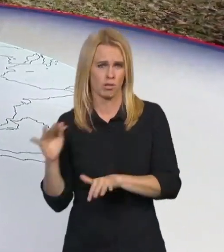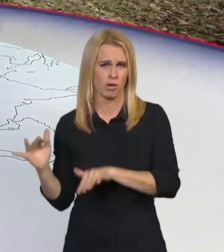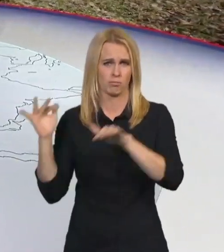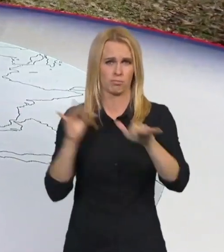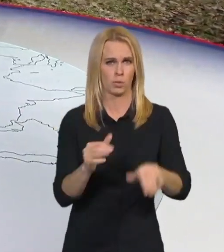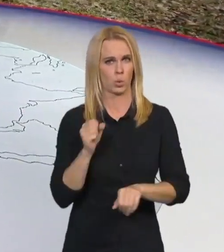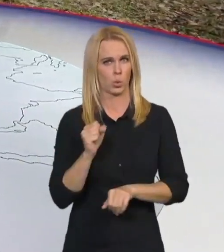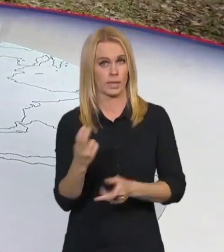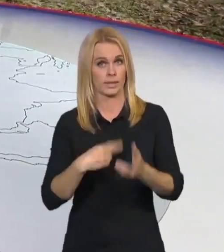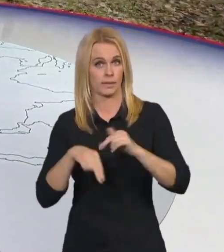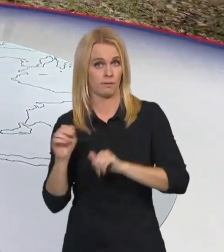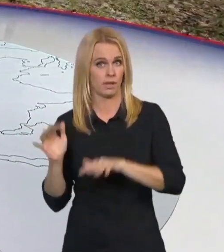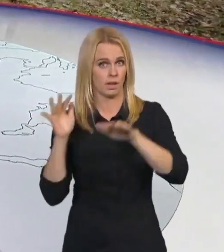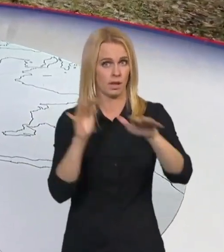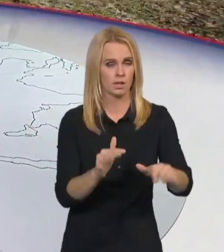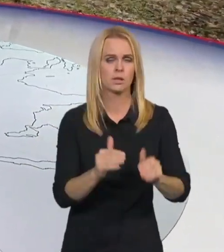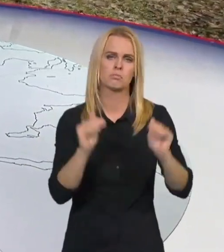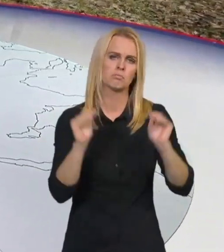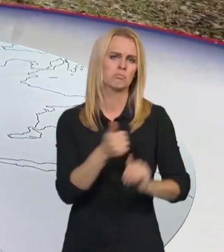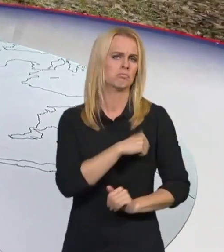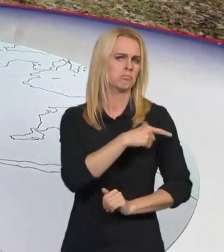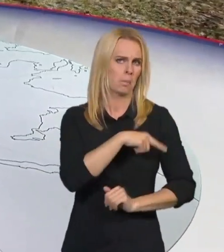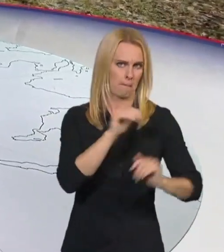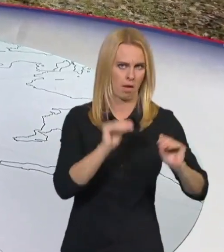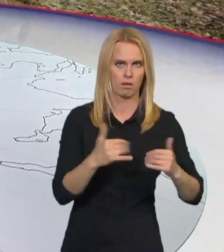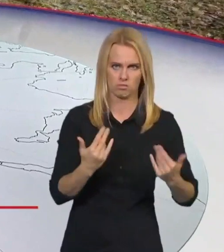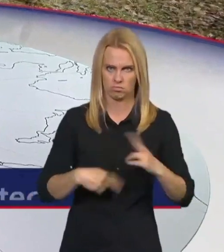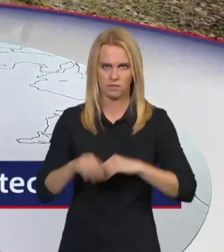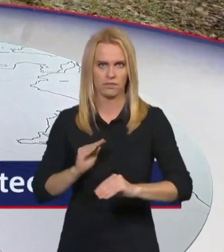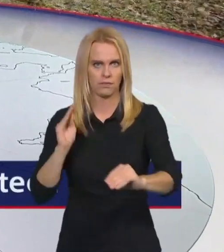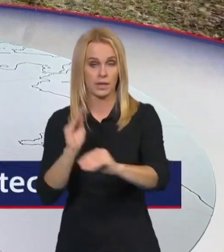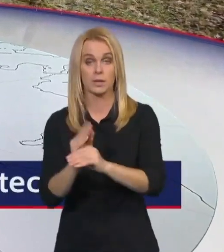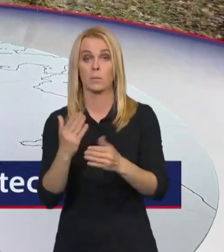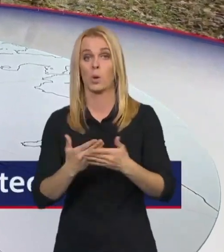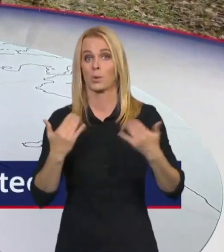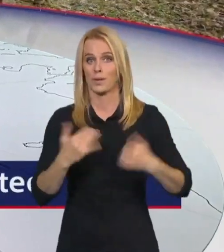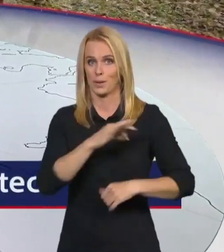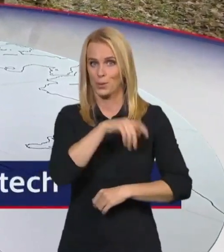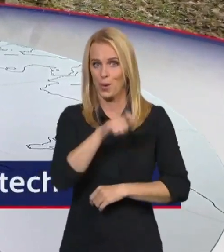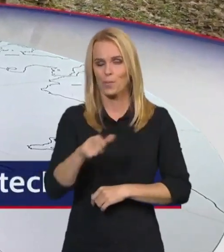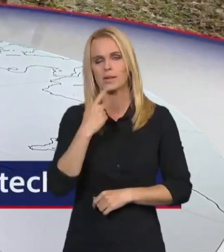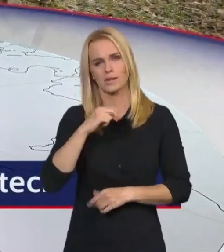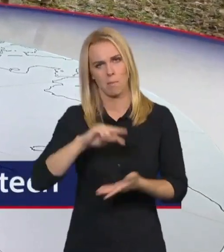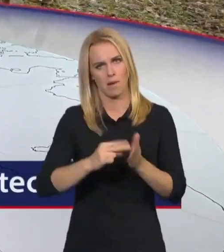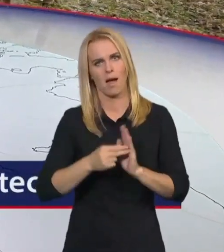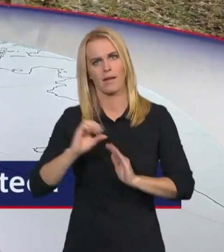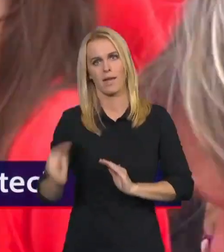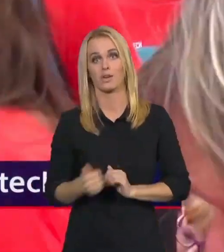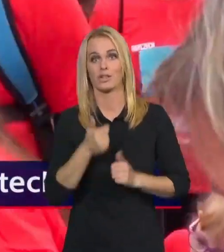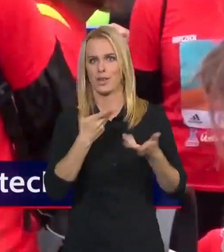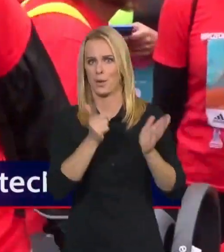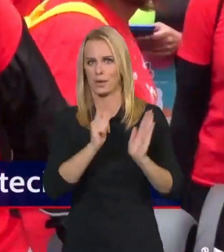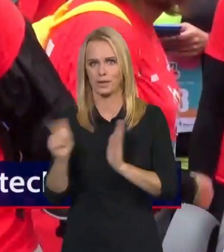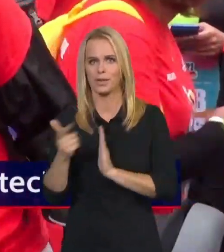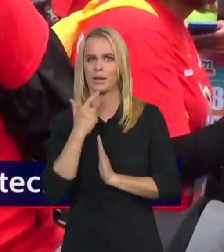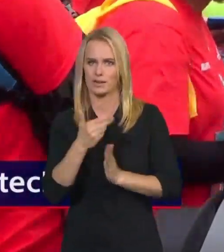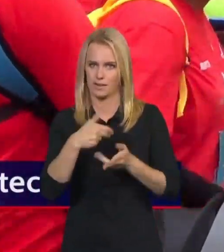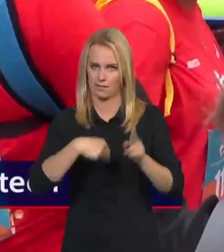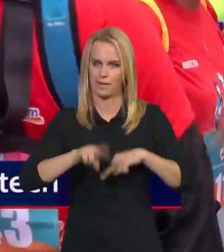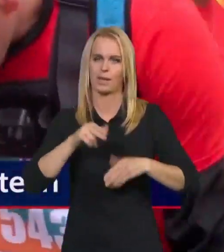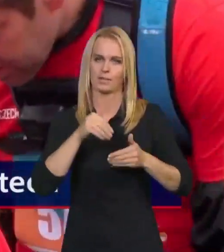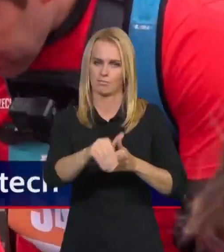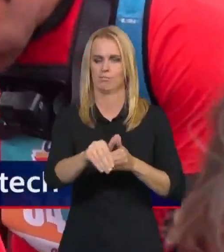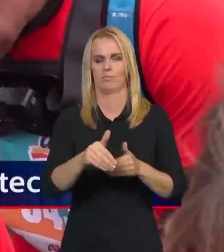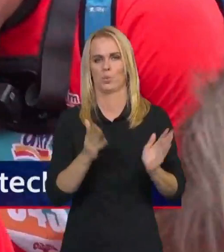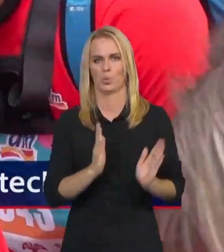přírody vydalo víc lidí než obvykle. Dobrovolníci proto chtějí v uklízení pokračovat i v následujících týdnech. Na start se